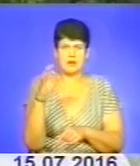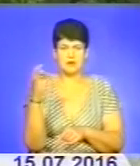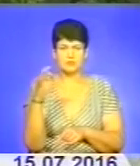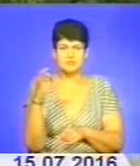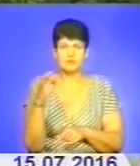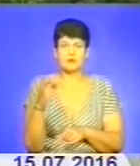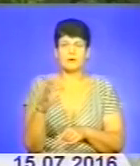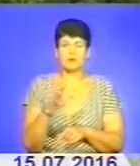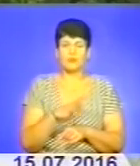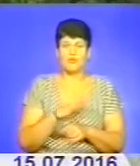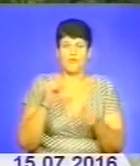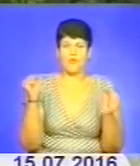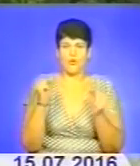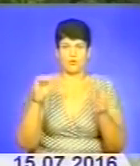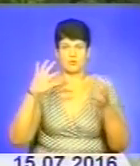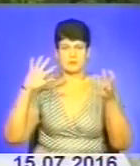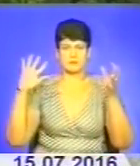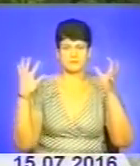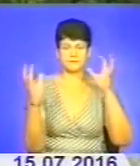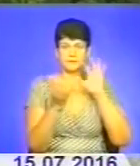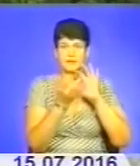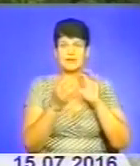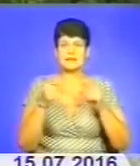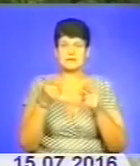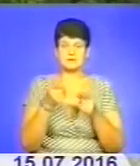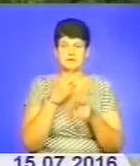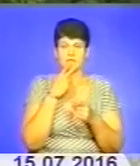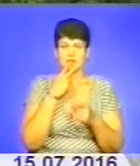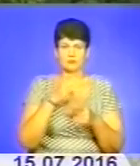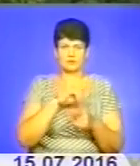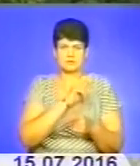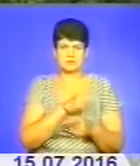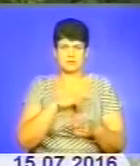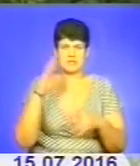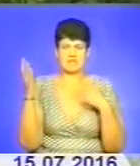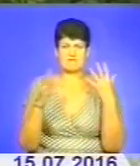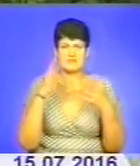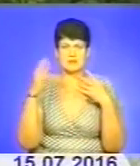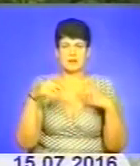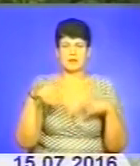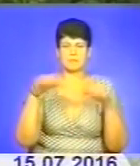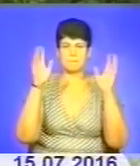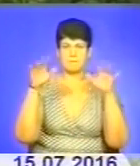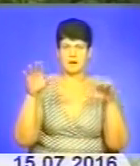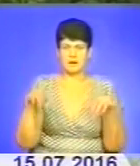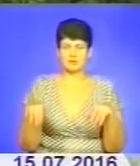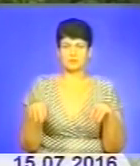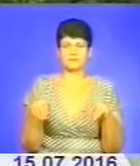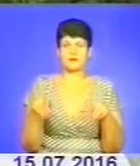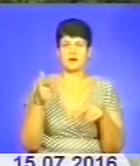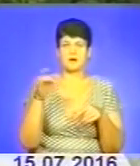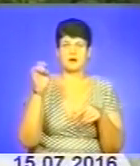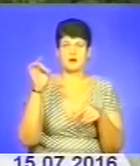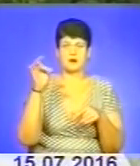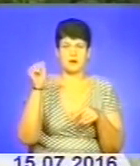у нас проходив холодний атмосферний фронт, і, звичайно, спостерігалися шквалисти посилення вітру, і випадав по всій області, локальним місцями град,